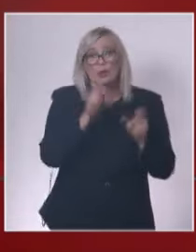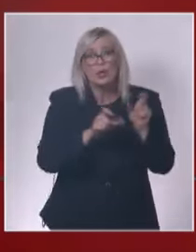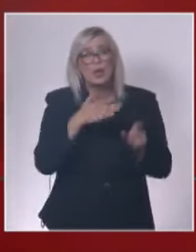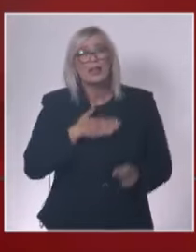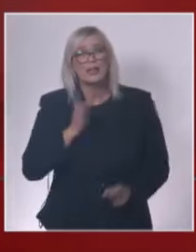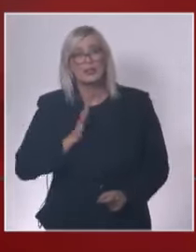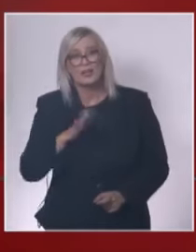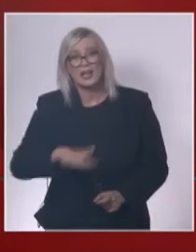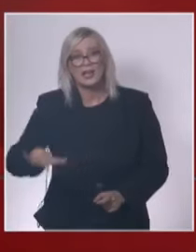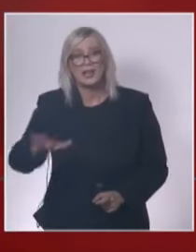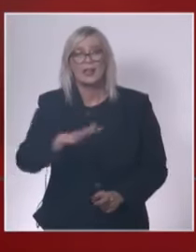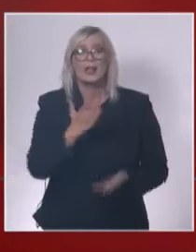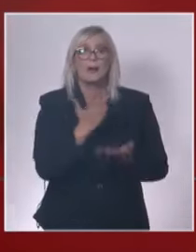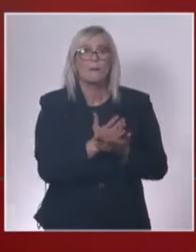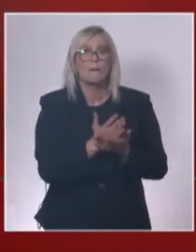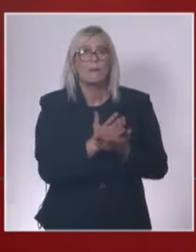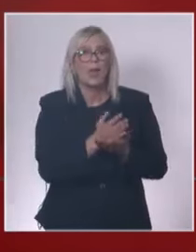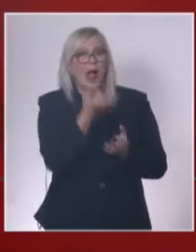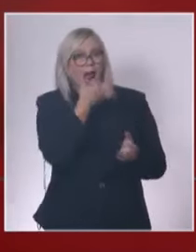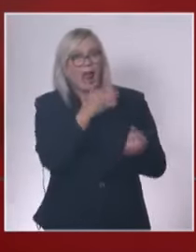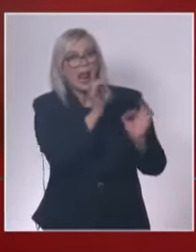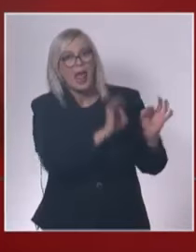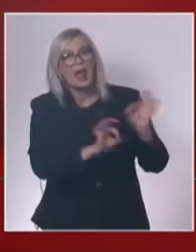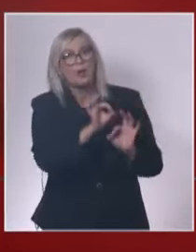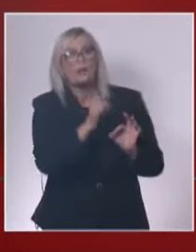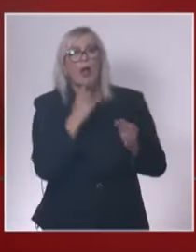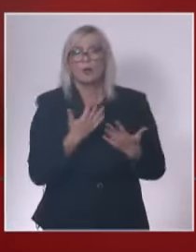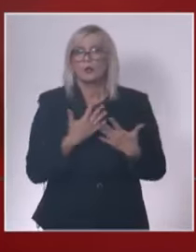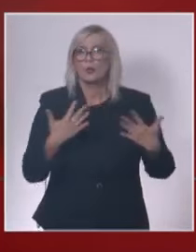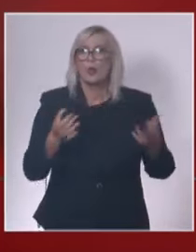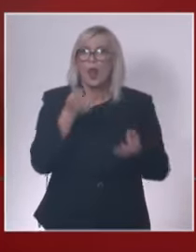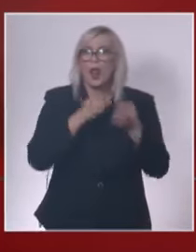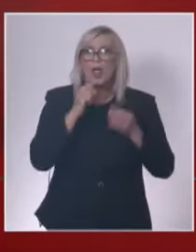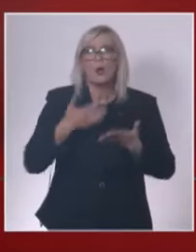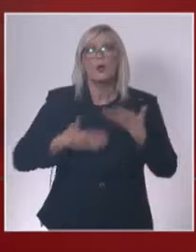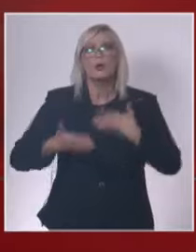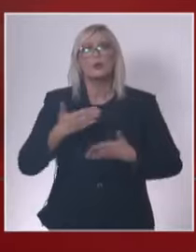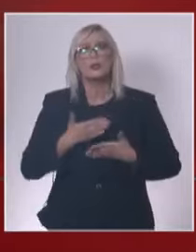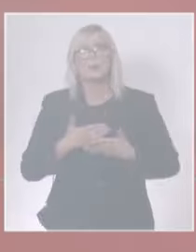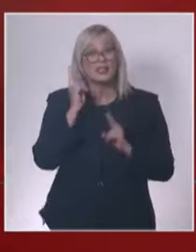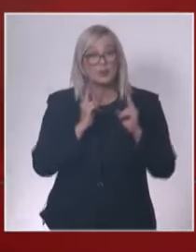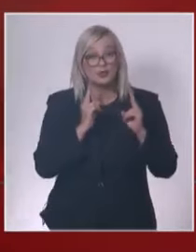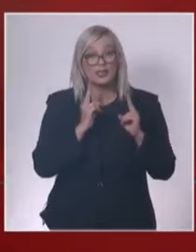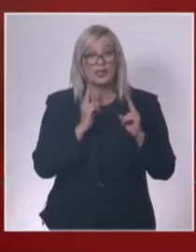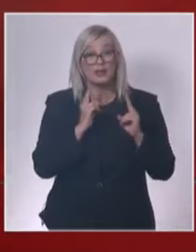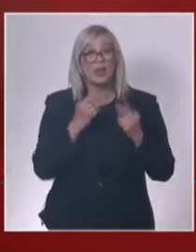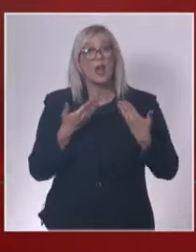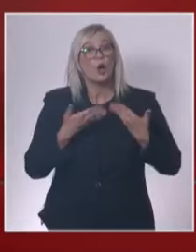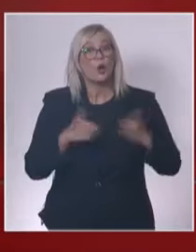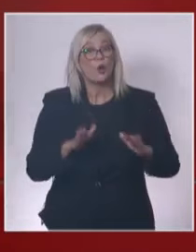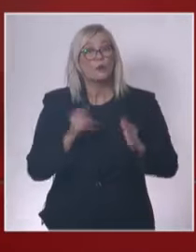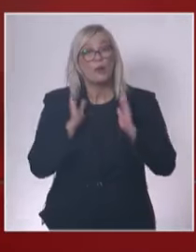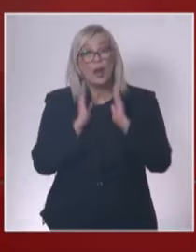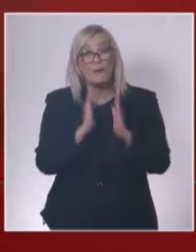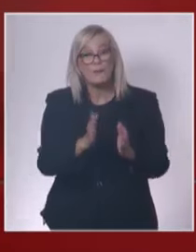граѓани да бидат третирани како што треба со најмодерните лекови кои што се произведуваат во светот. Го отвораме